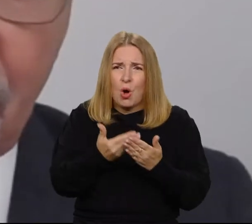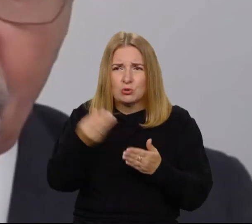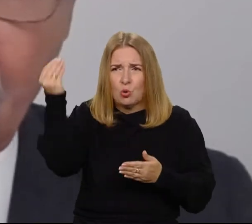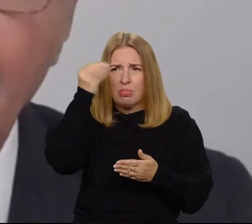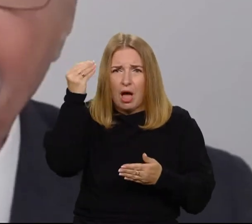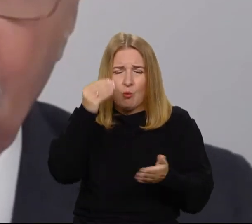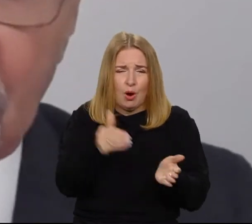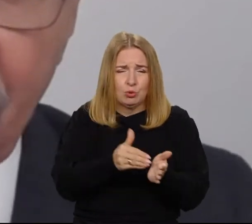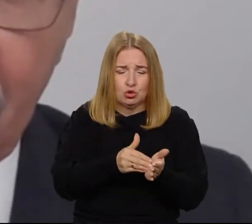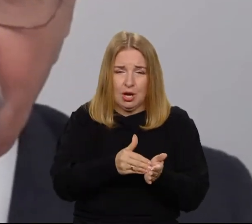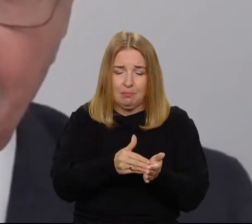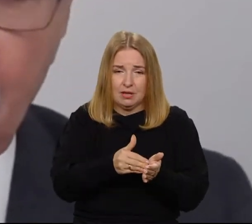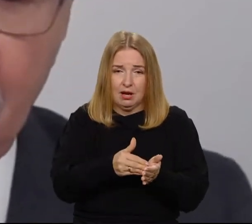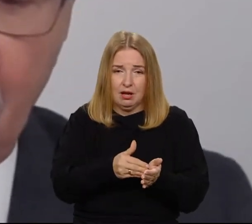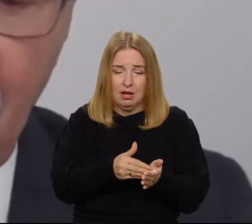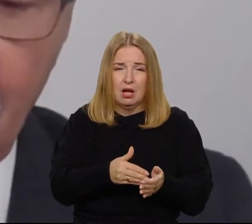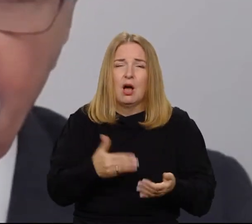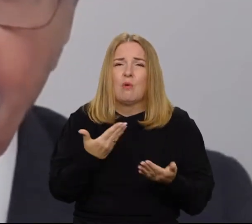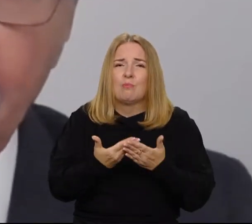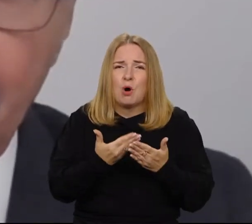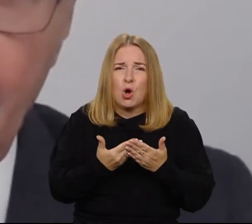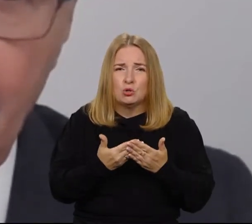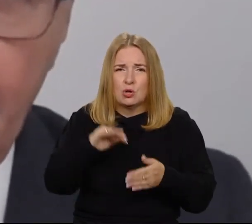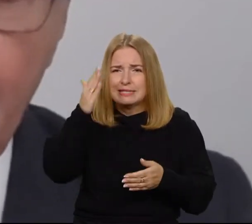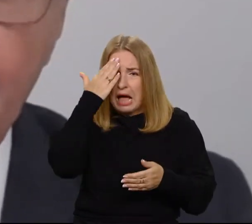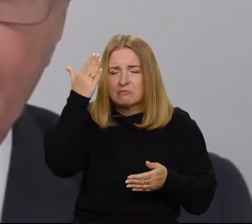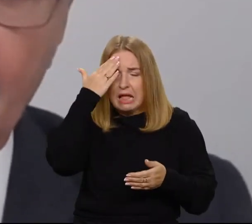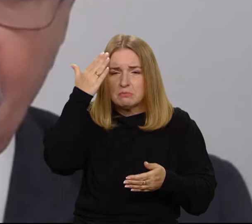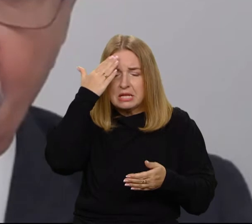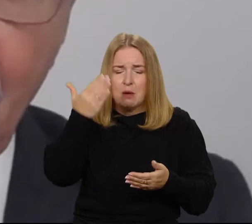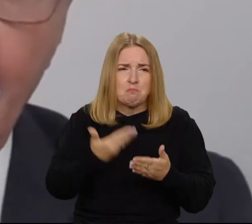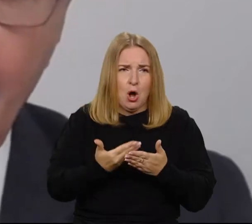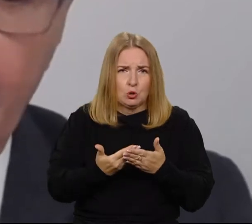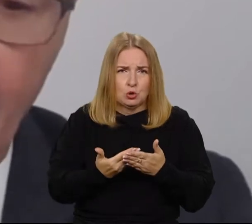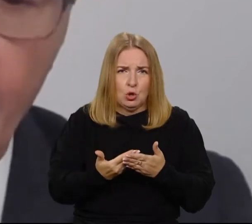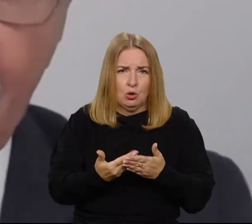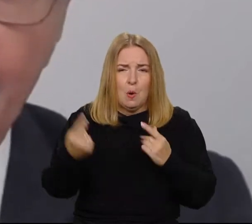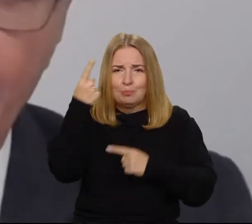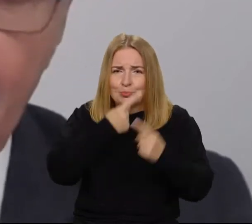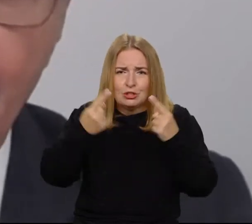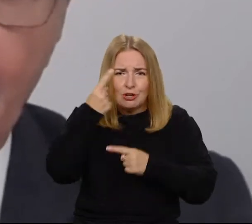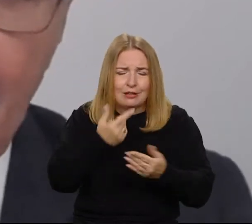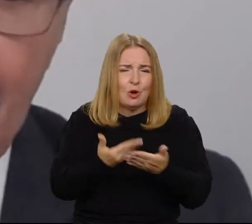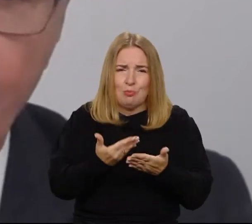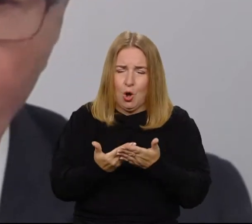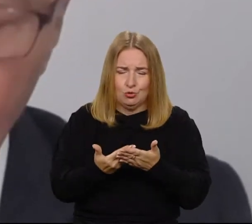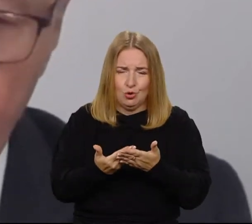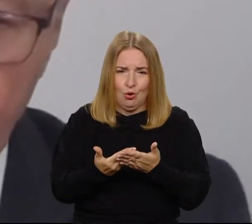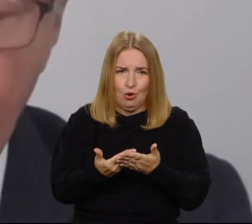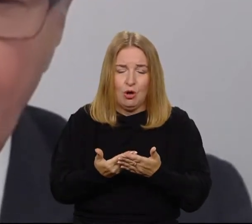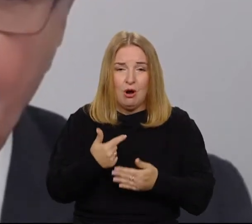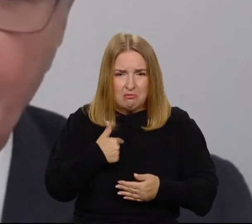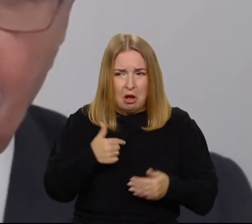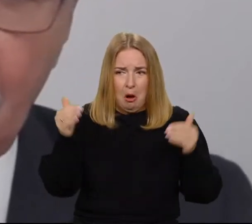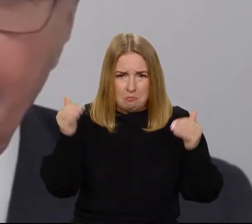potrzebne, do czego nam poznawanie jest potrzebne, do czego myślenie nam jest potrzebne, to bym dokładnie powiedział to, o